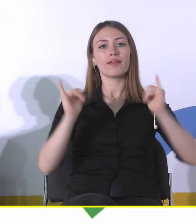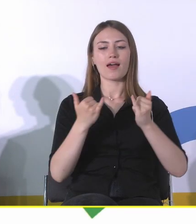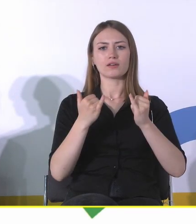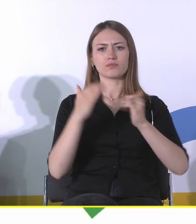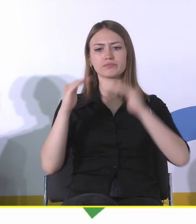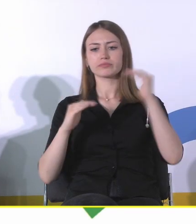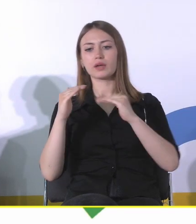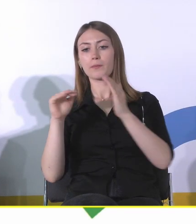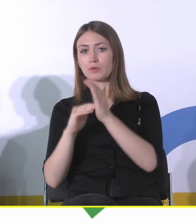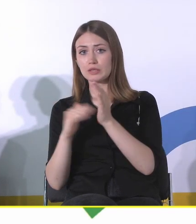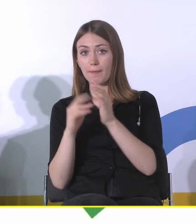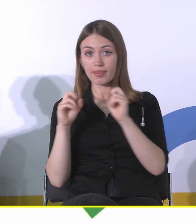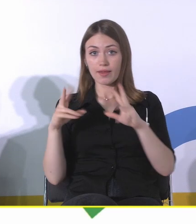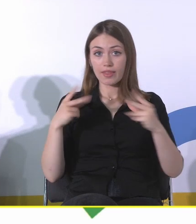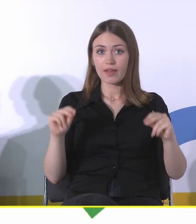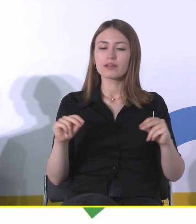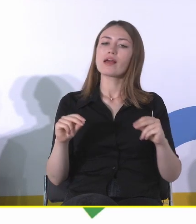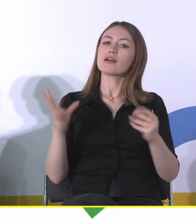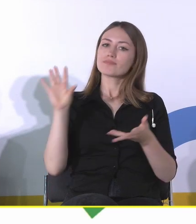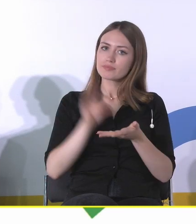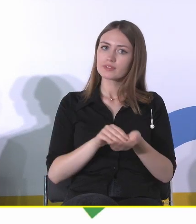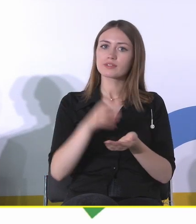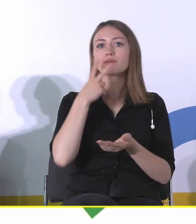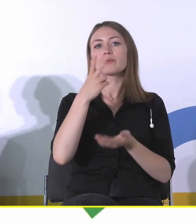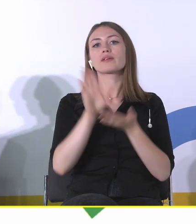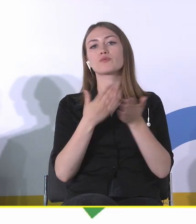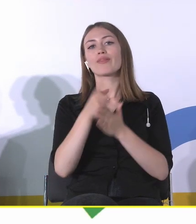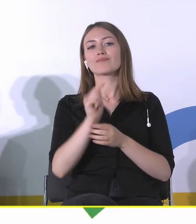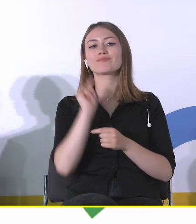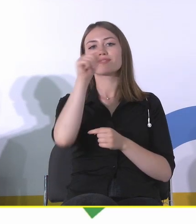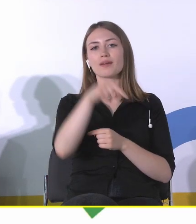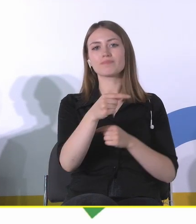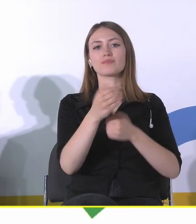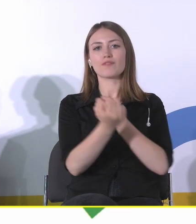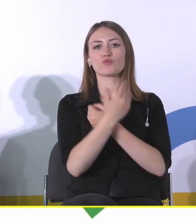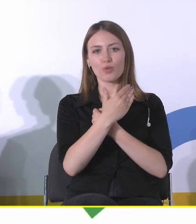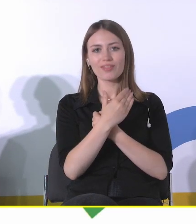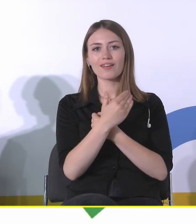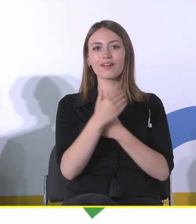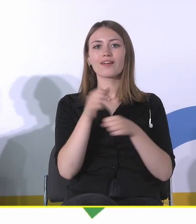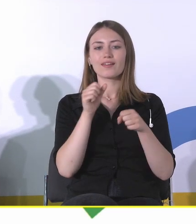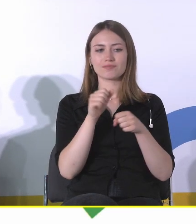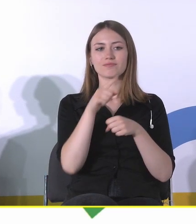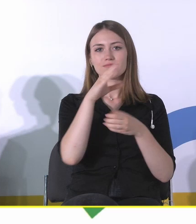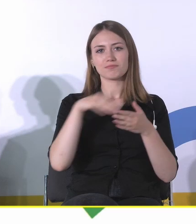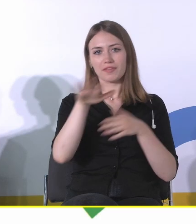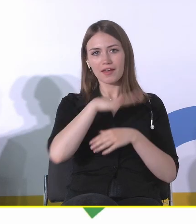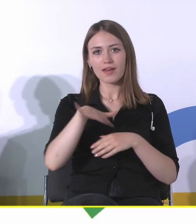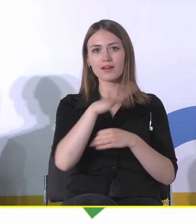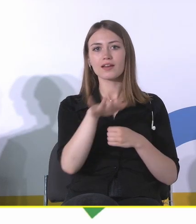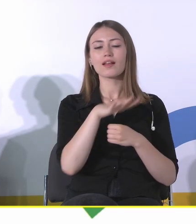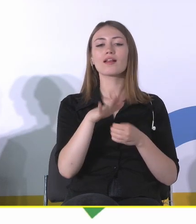potrzebne? No i znowuż wystarczy zobaczyć na to, co się dzieje w wschodniej granicy, za wschodnią granicą. W